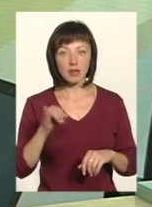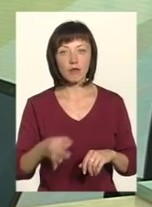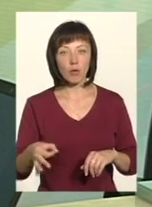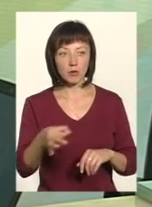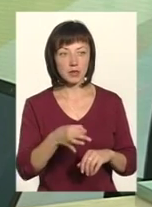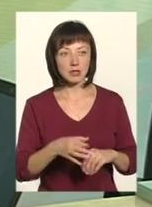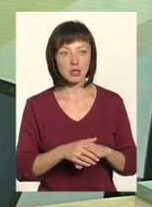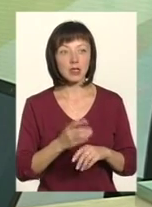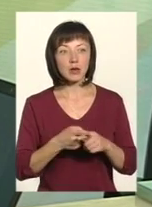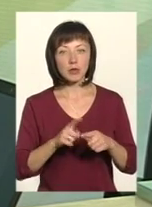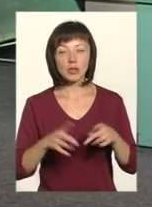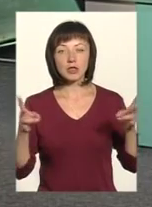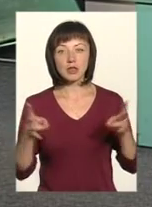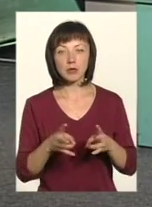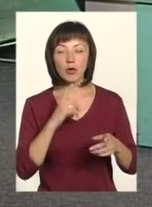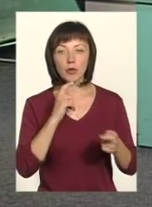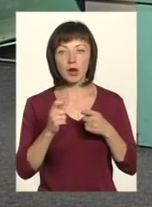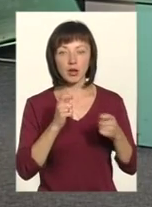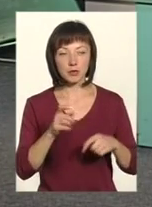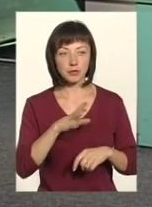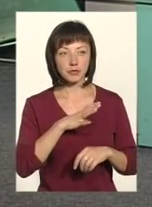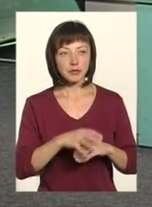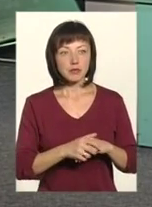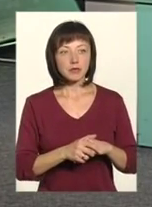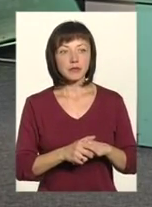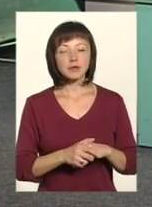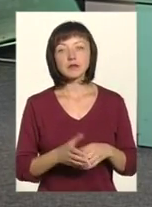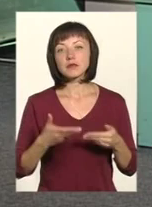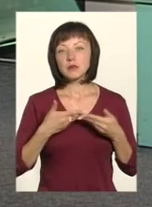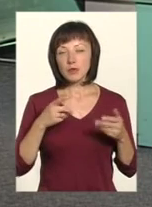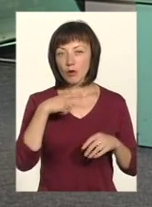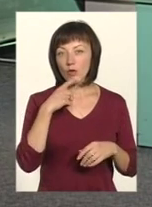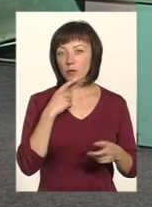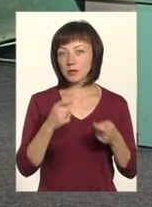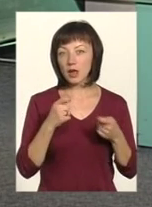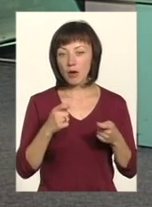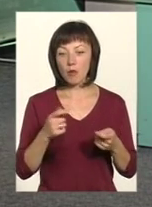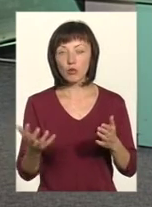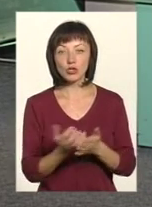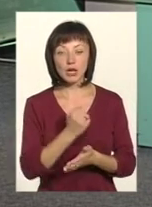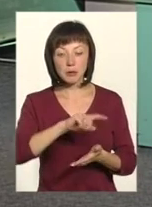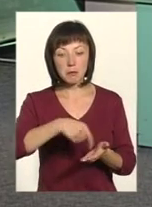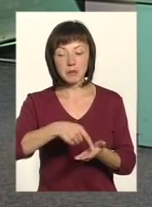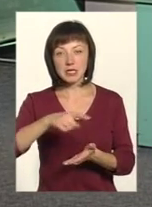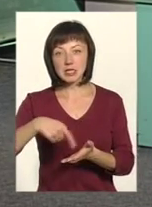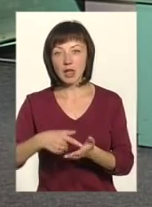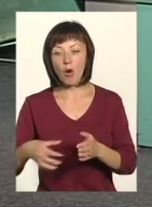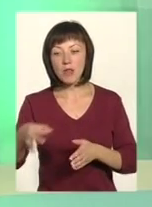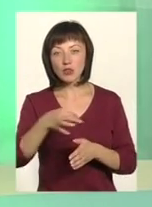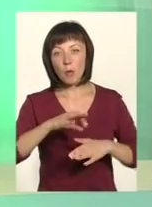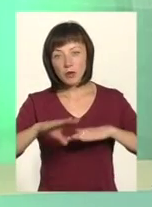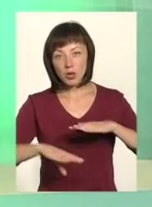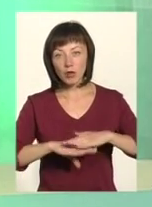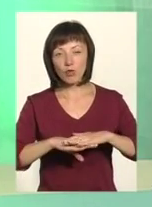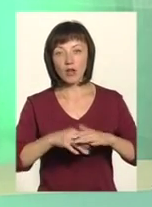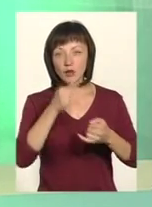області. Тому тут потрібно бути надто обережною. Ми говоримо про осторогу, так? Получається, що міста обласного підпорядкування, обласні центри не